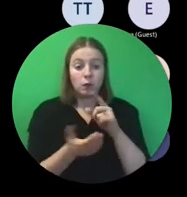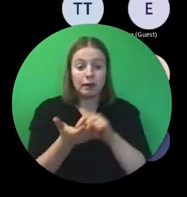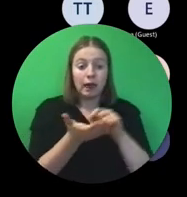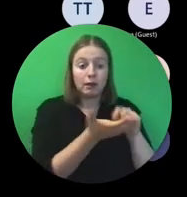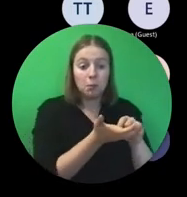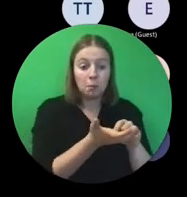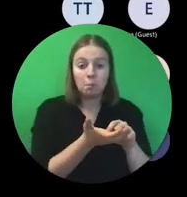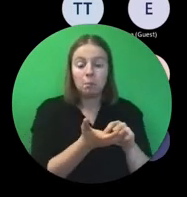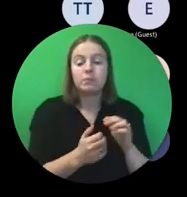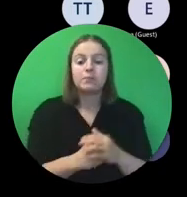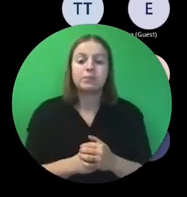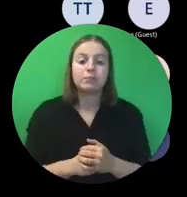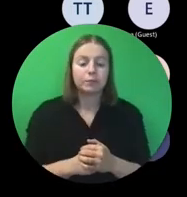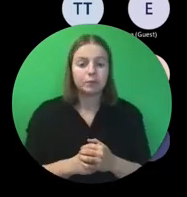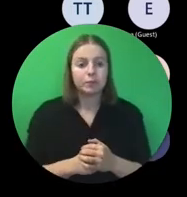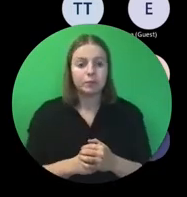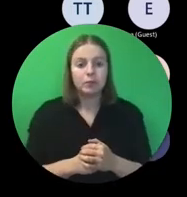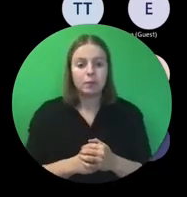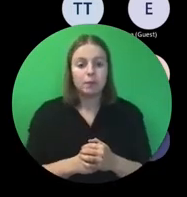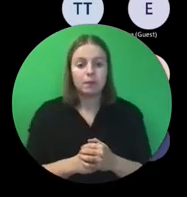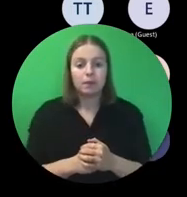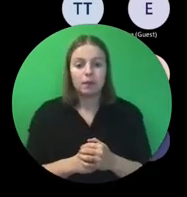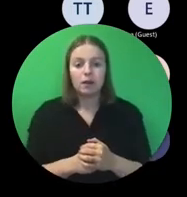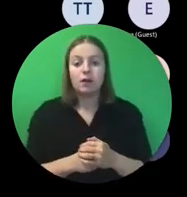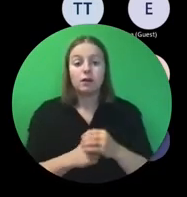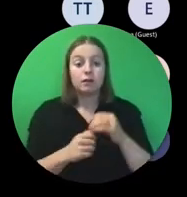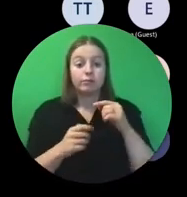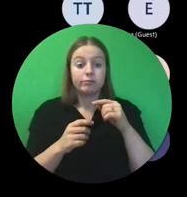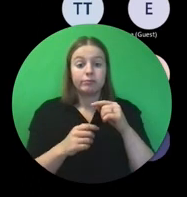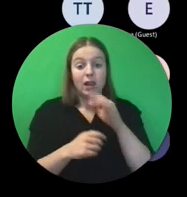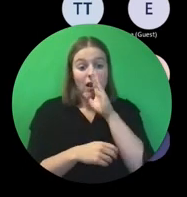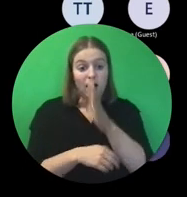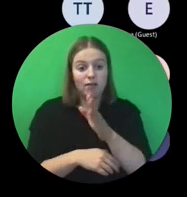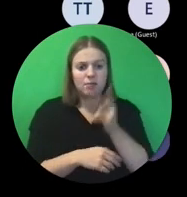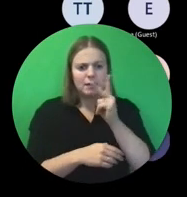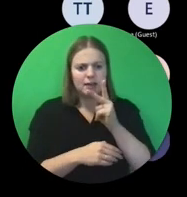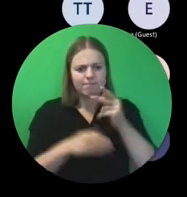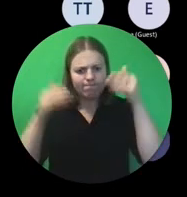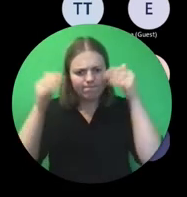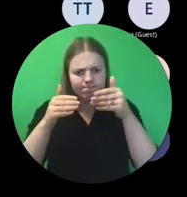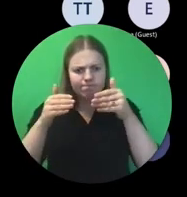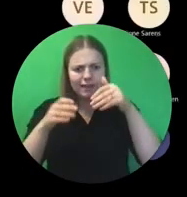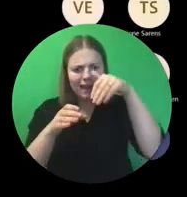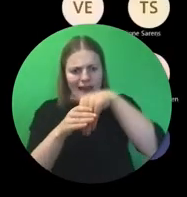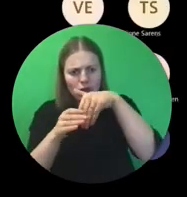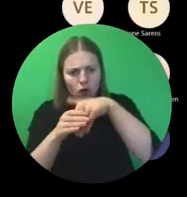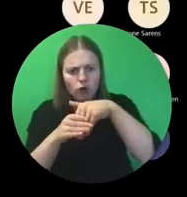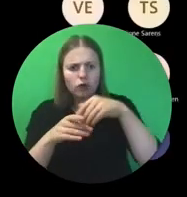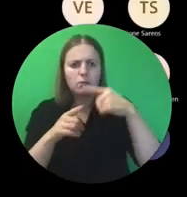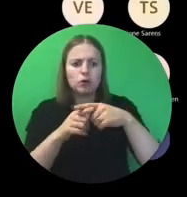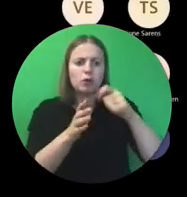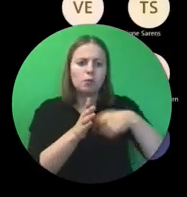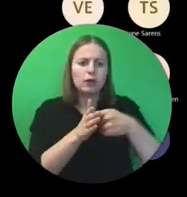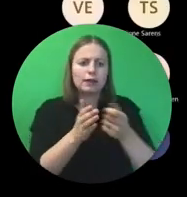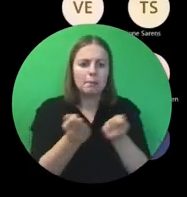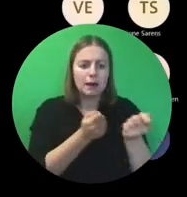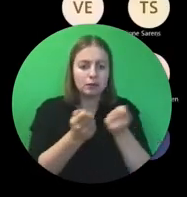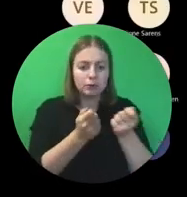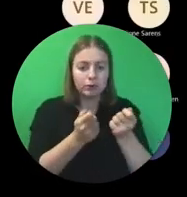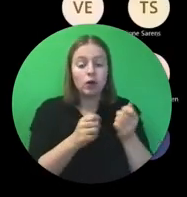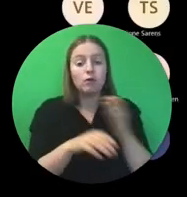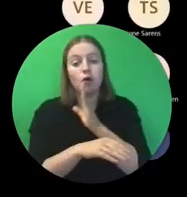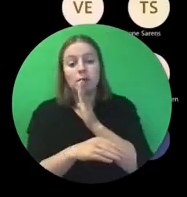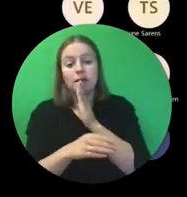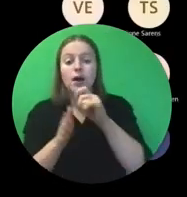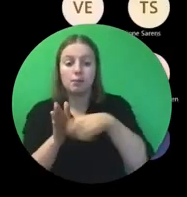kiezen. Daar gaan we veel meer in op de inhoud en op het projectmanagement. Voormiddag projectmanagement,